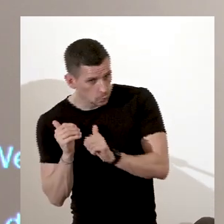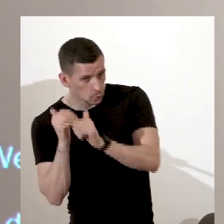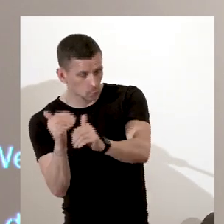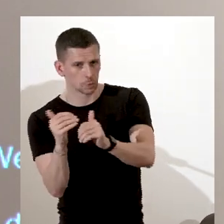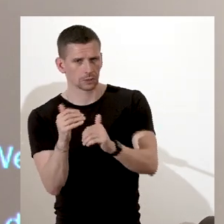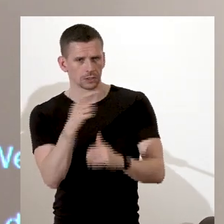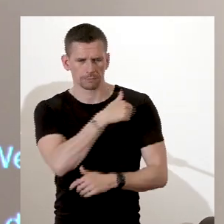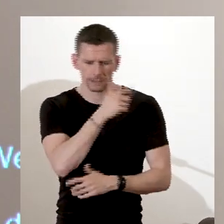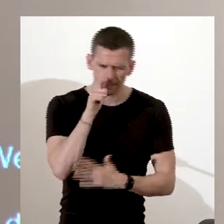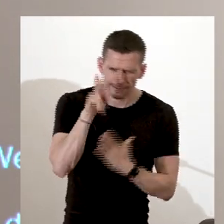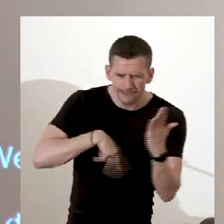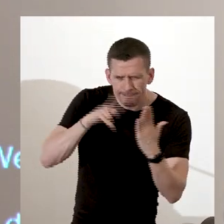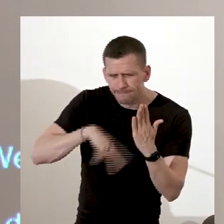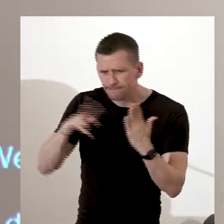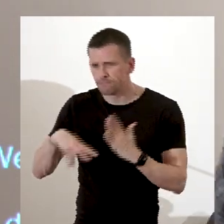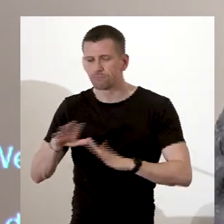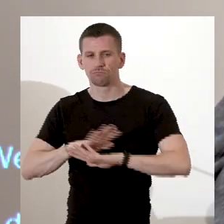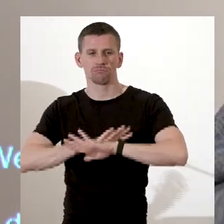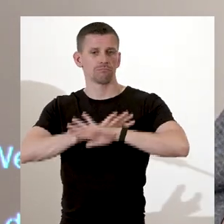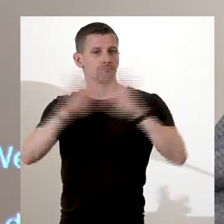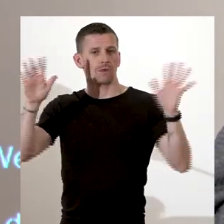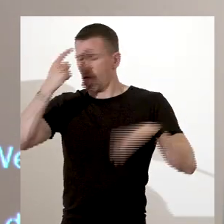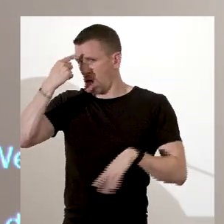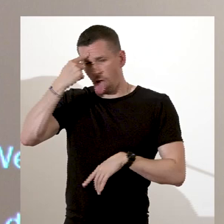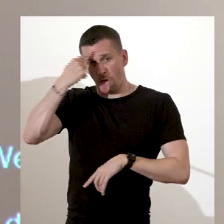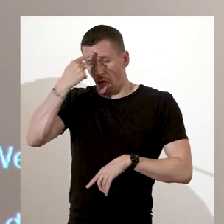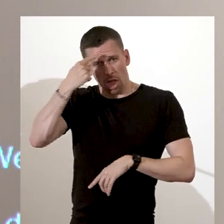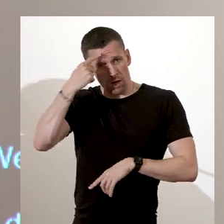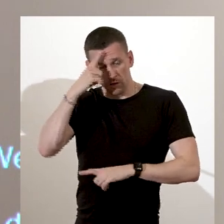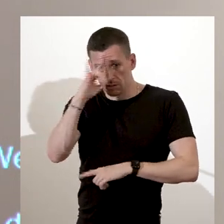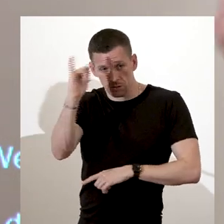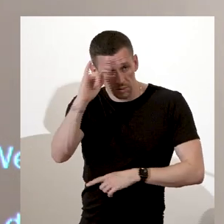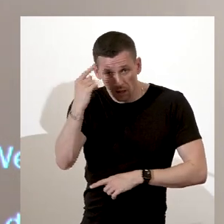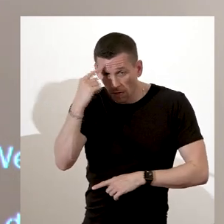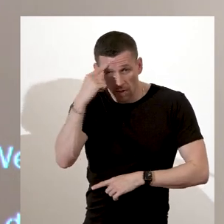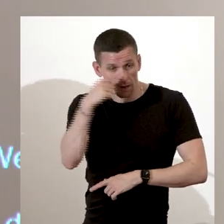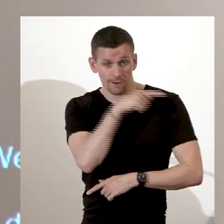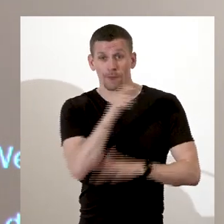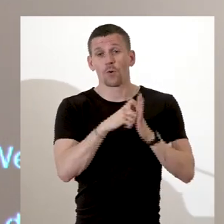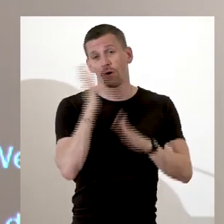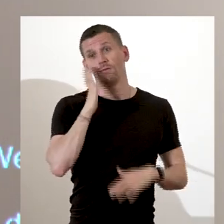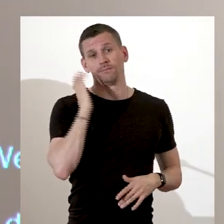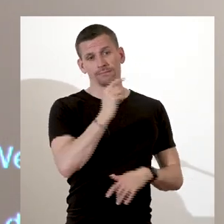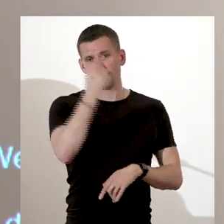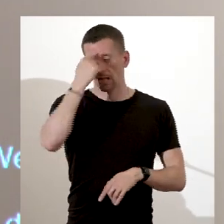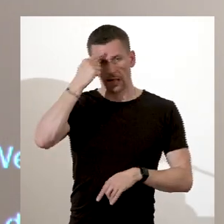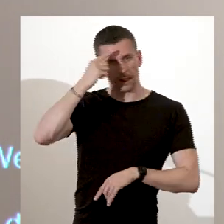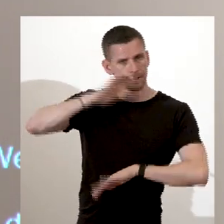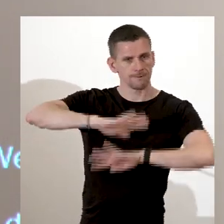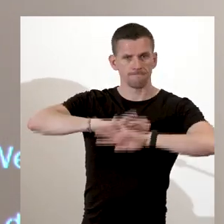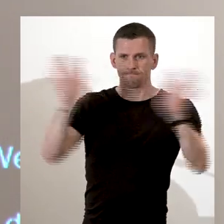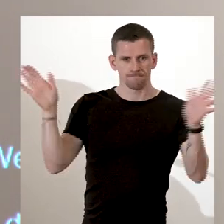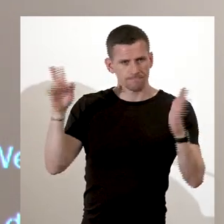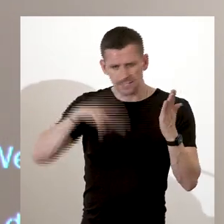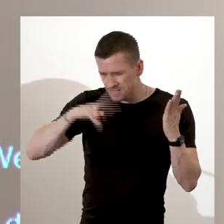se rendre malade. Donc il explique dans ses mémoires, il nous a laissé beaucoup de traces d'informations de ce débat de l'époque, il explique Thomas Clarkson qu'à force de